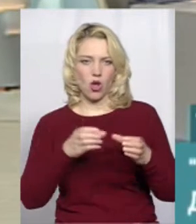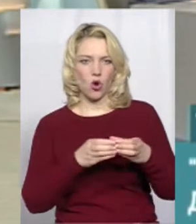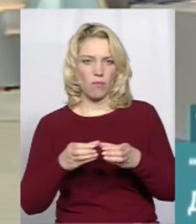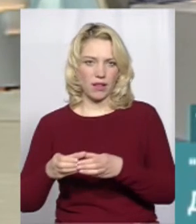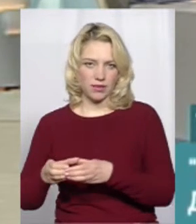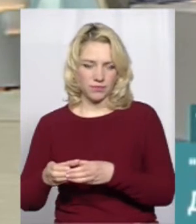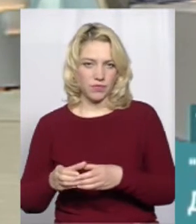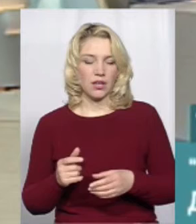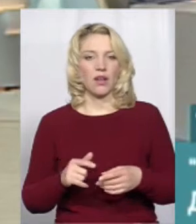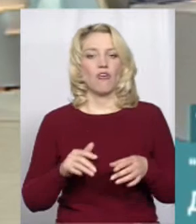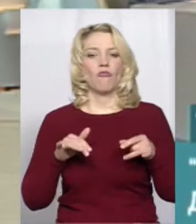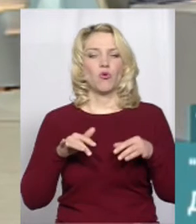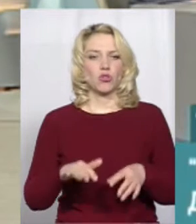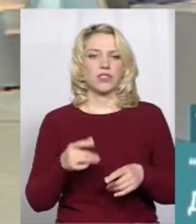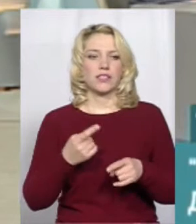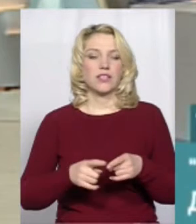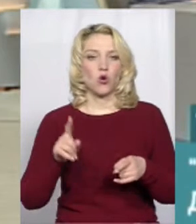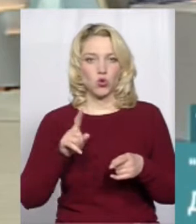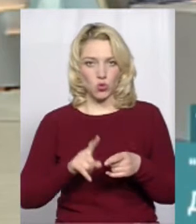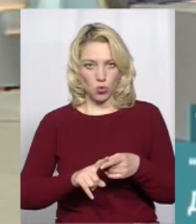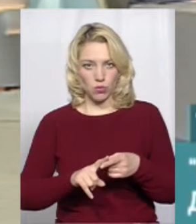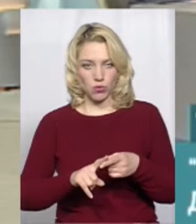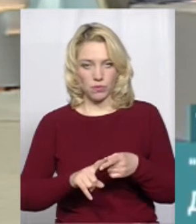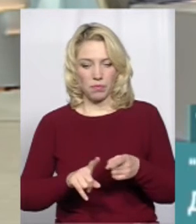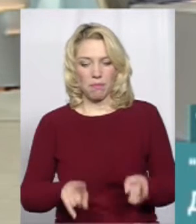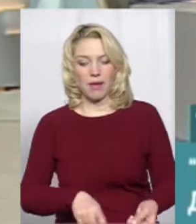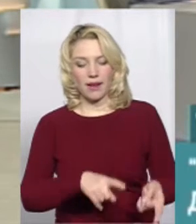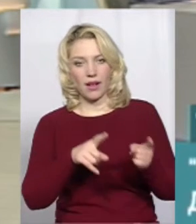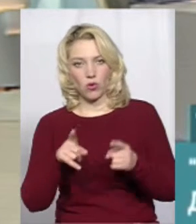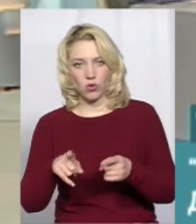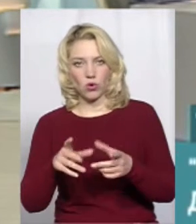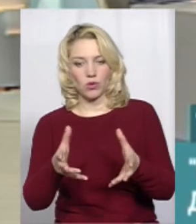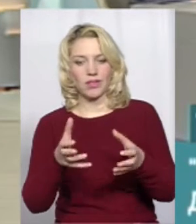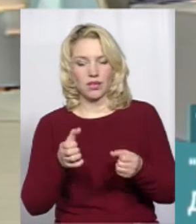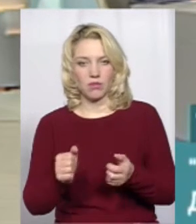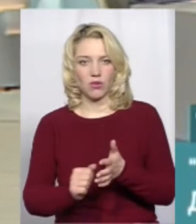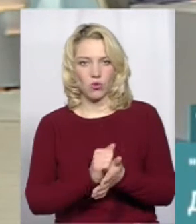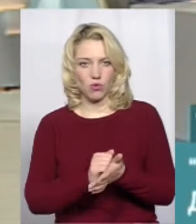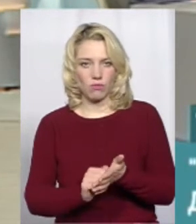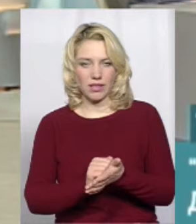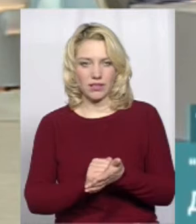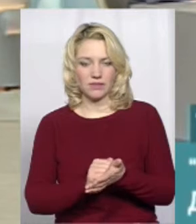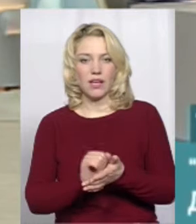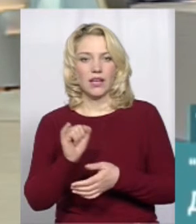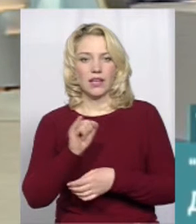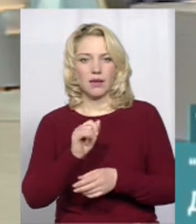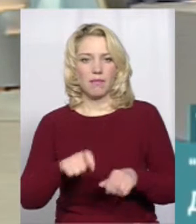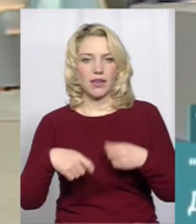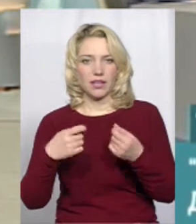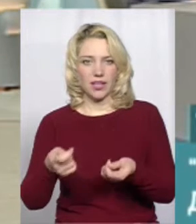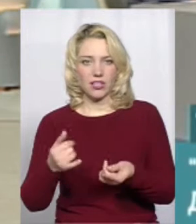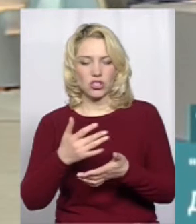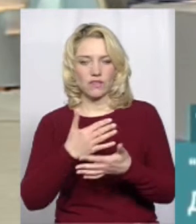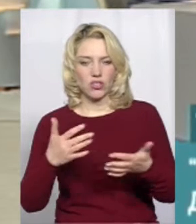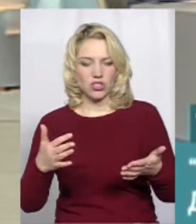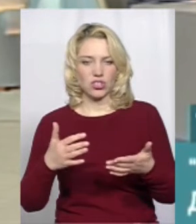В процесі отримання документів і передачі їх